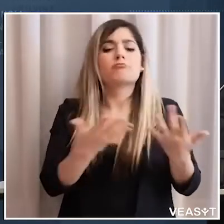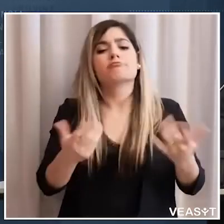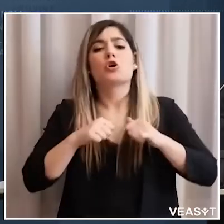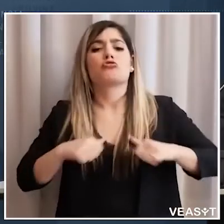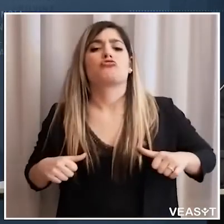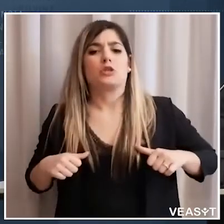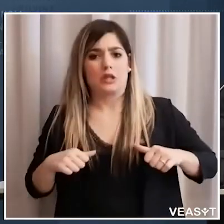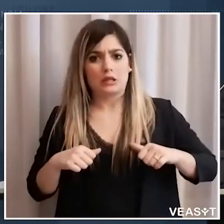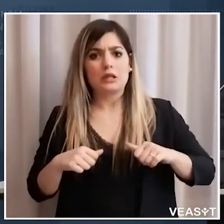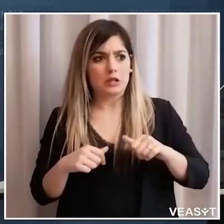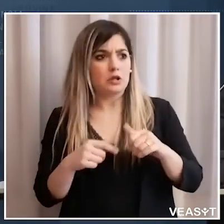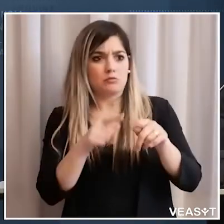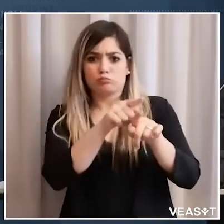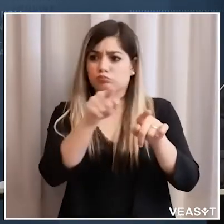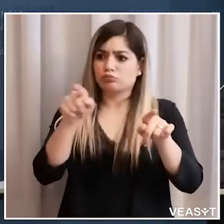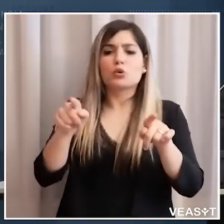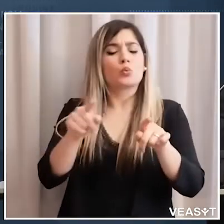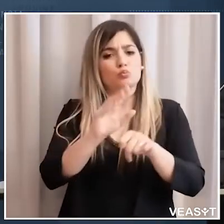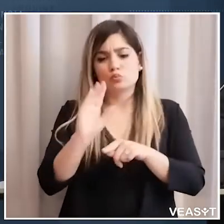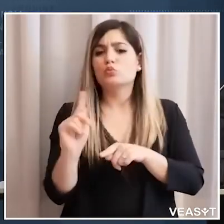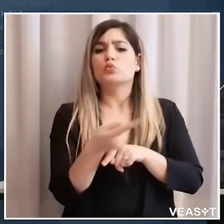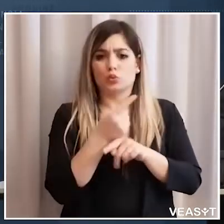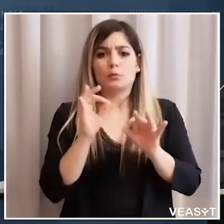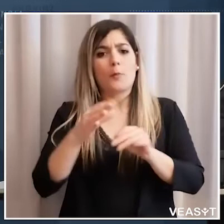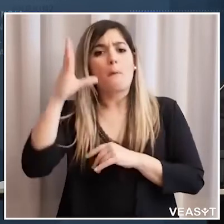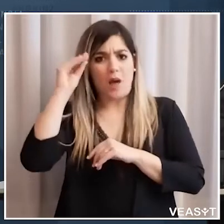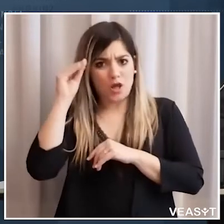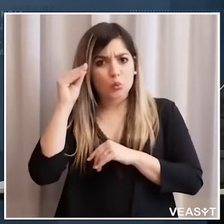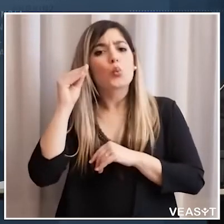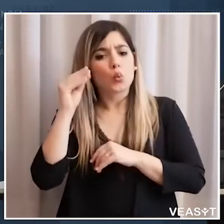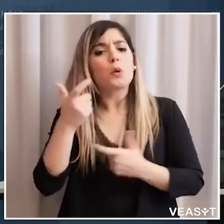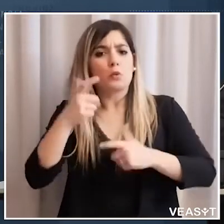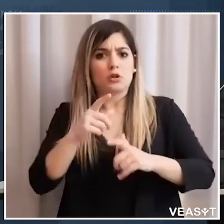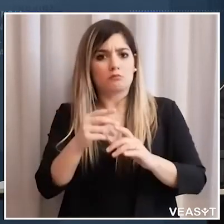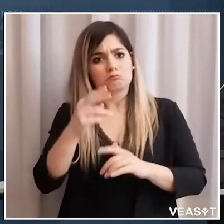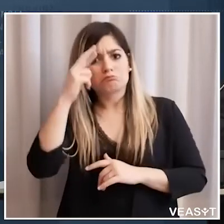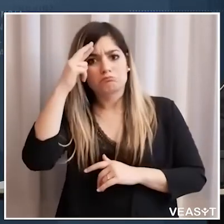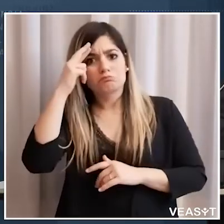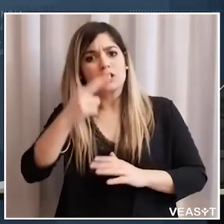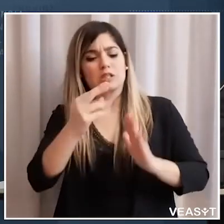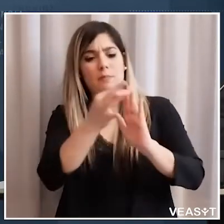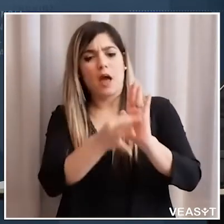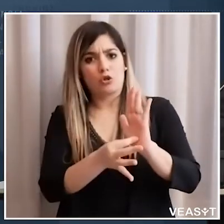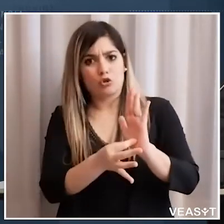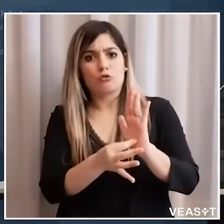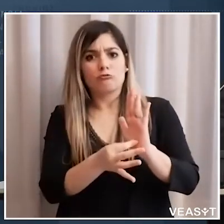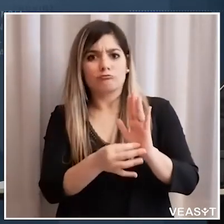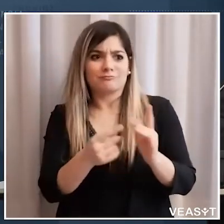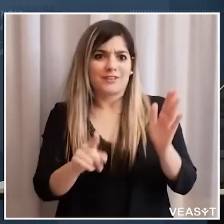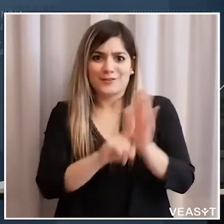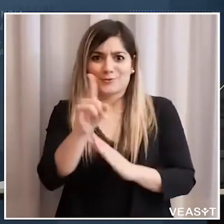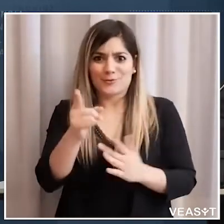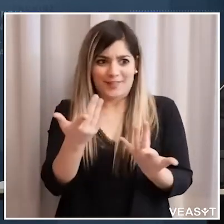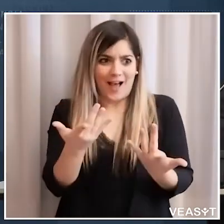abbiano dato un segnale di maturità rispettando le regole e effettivamente i risultati sul contenimento